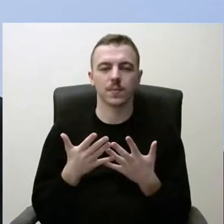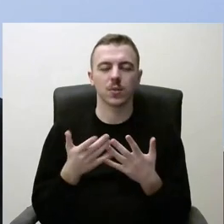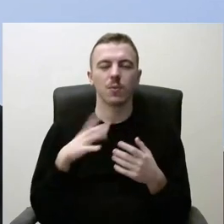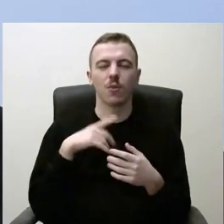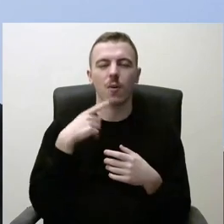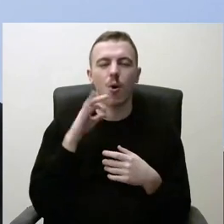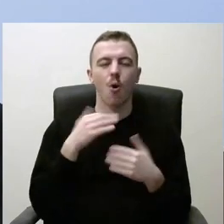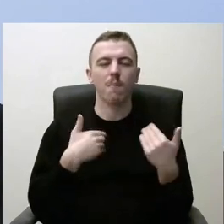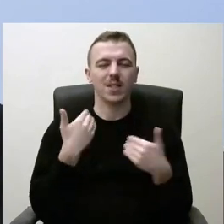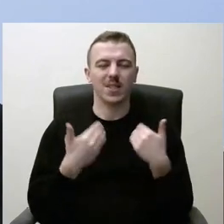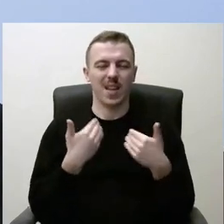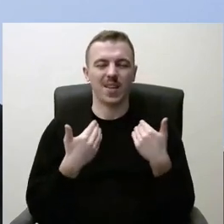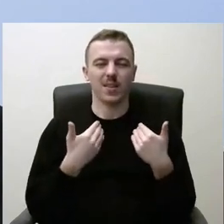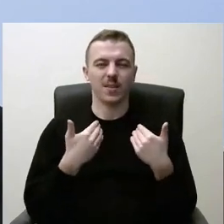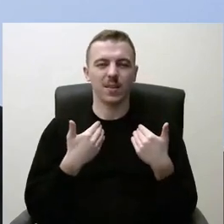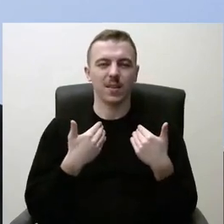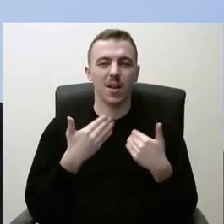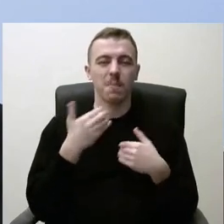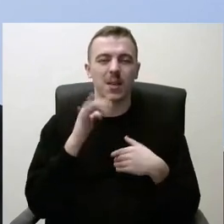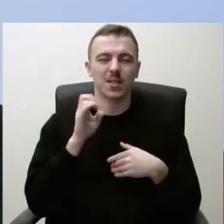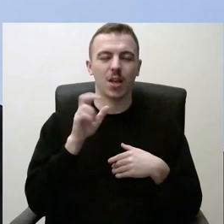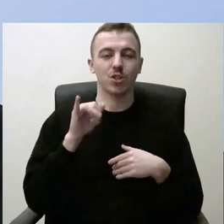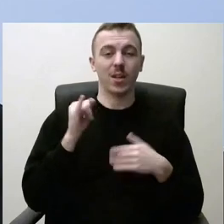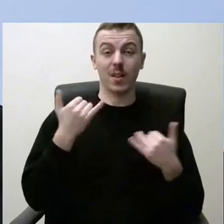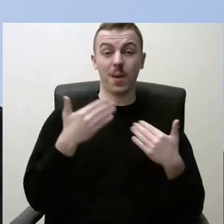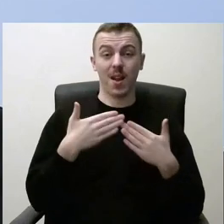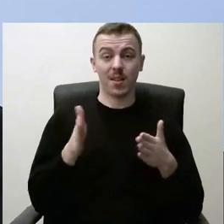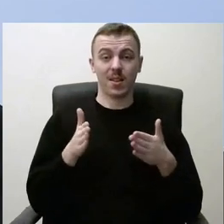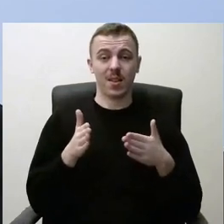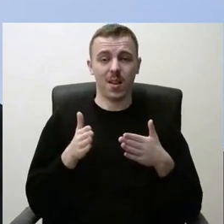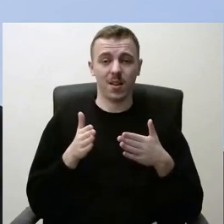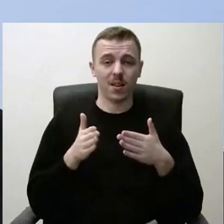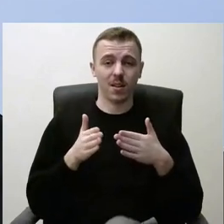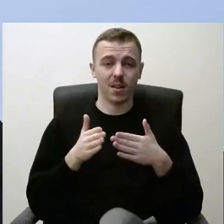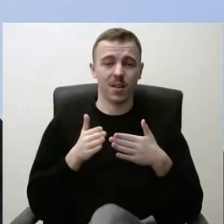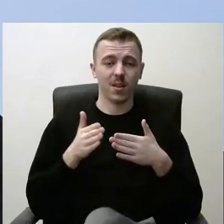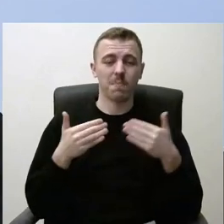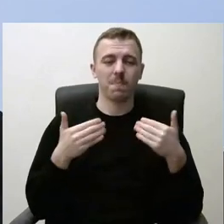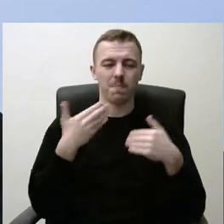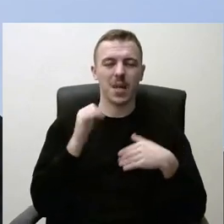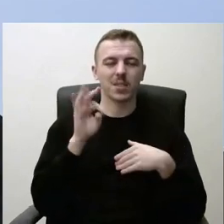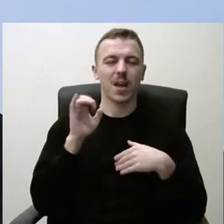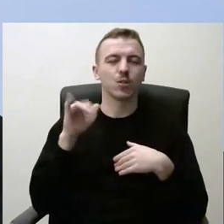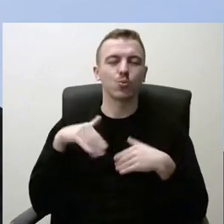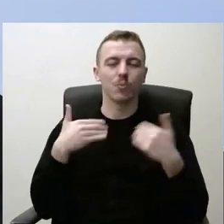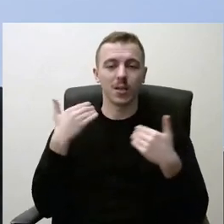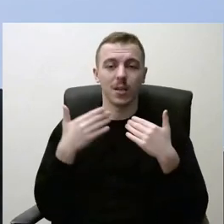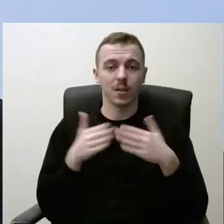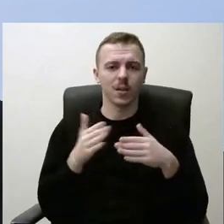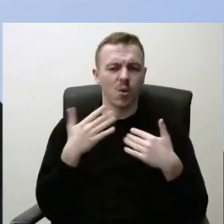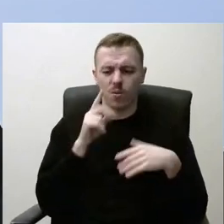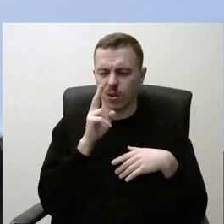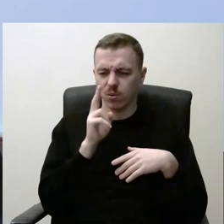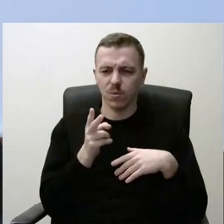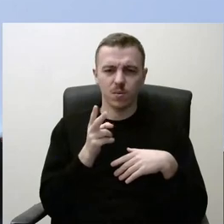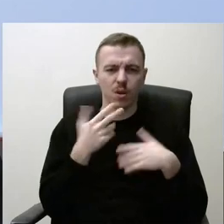baseinus. Tai Masaičios atidarytas, Masaičių baseinas. Ir jau keliari metai, ne keliari, jau kiek